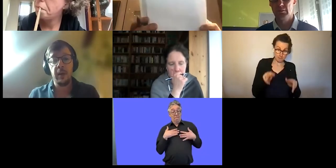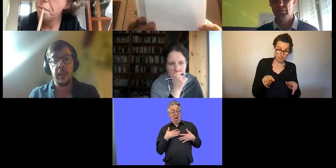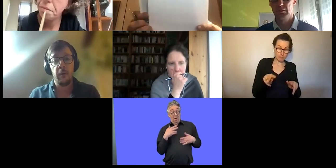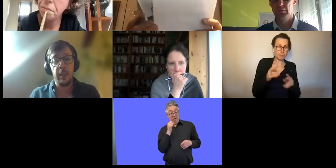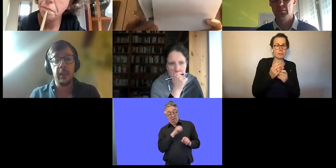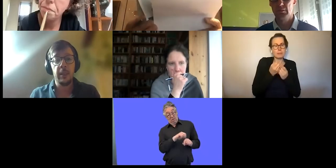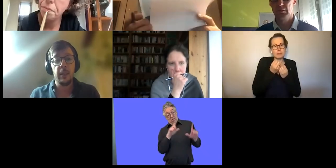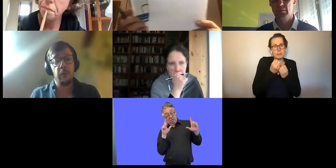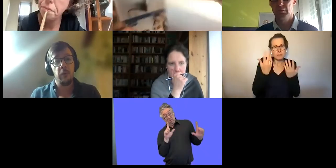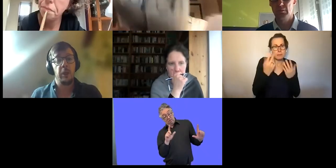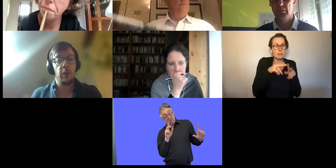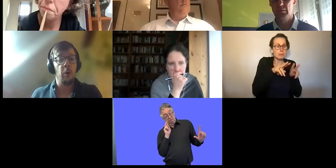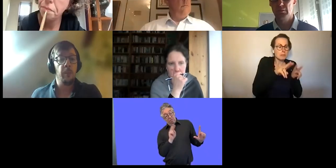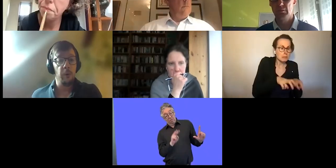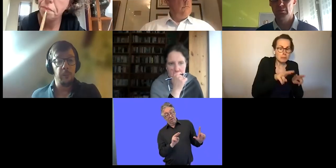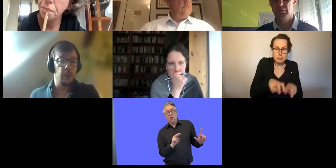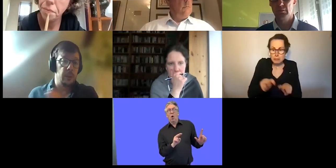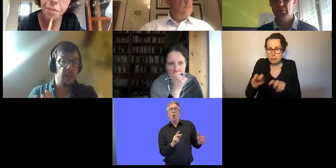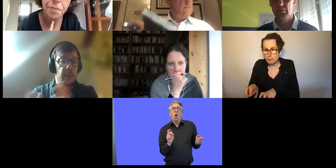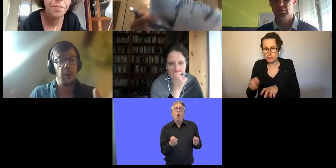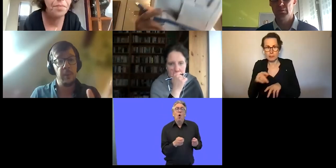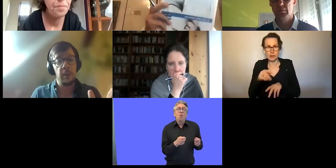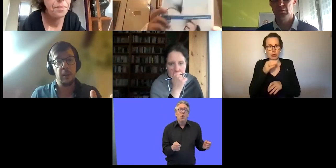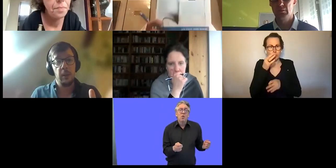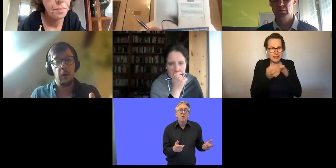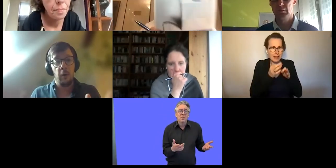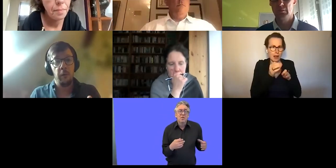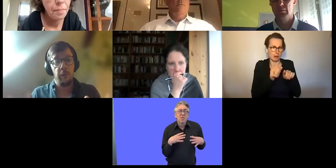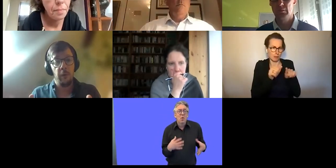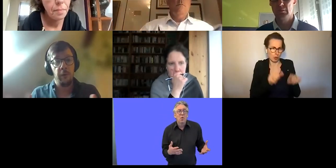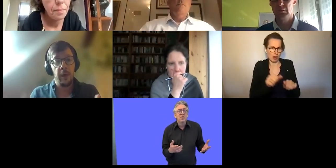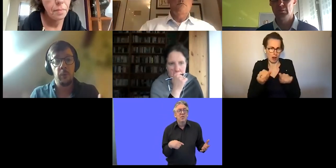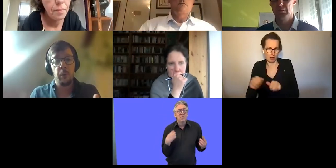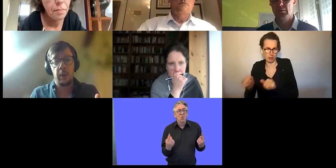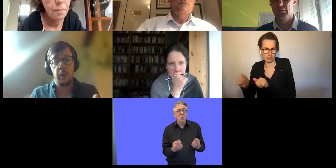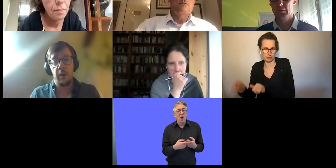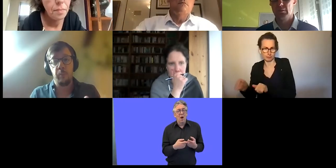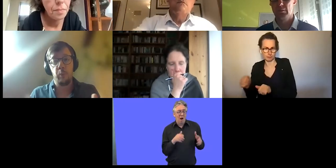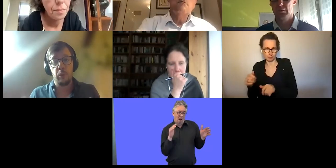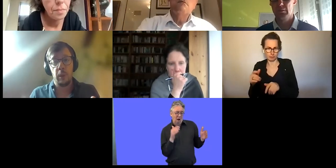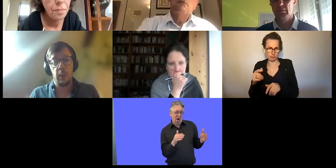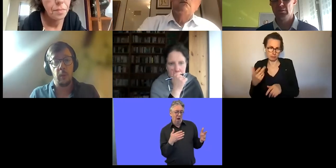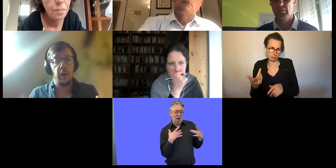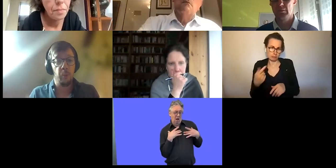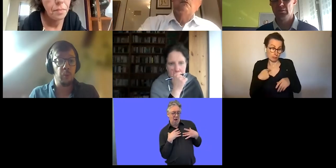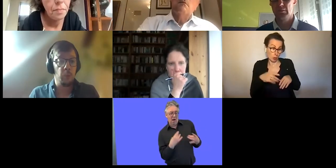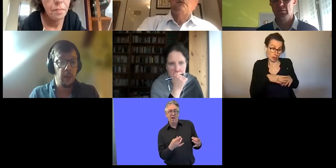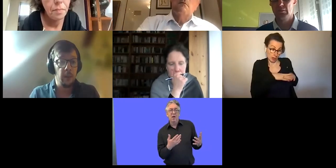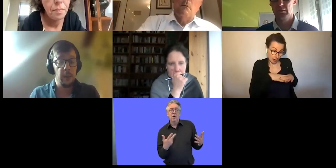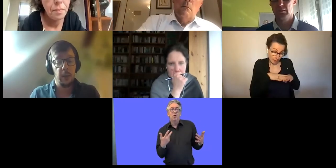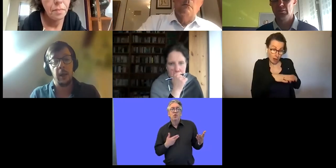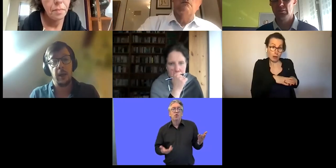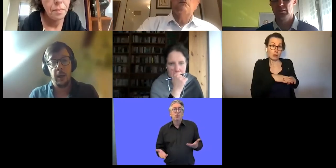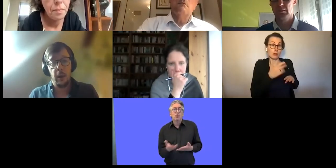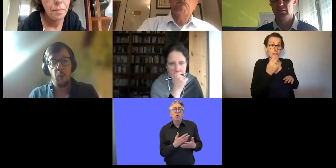-Netz denken oder wir haben uns natürlich insbesondere mit der Sozialwirtschaft beschäftigt, denn das ist ja der